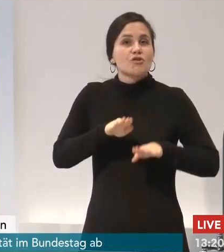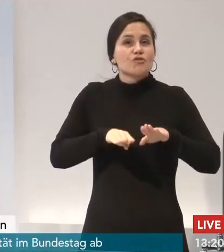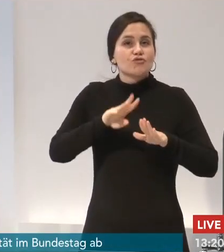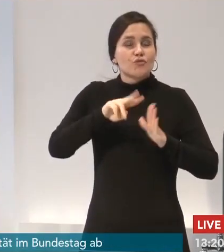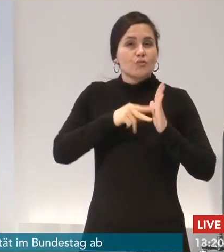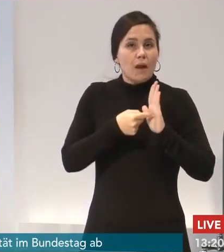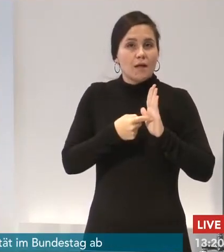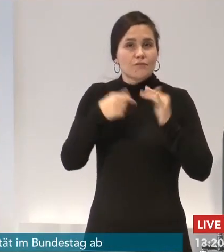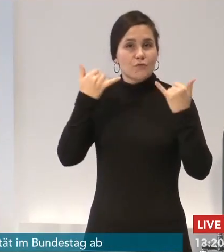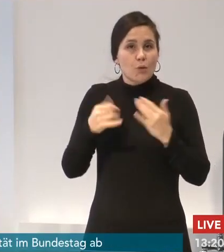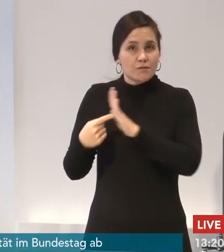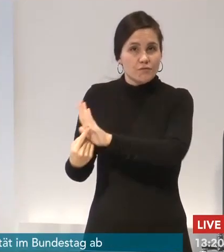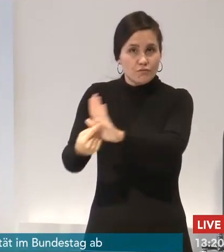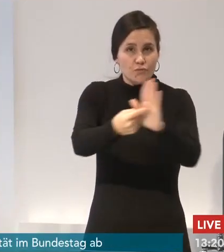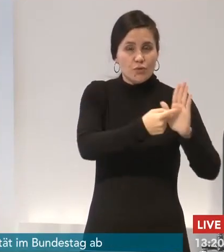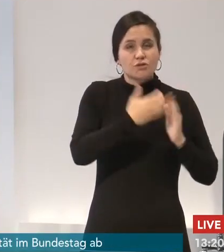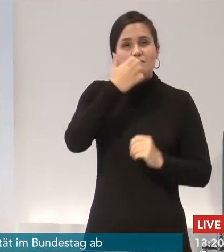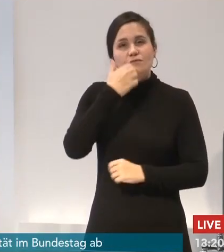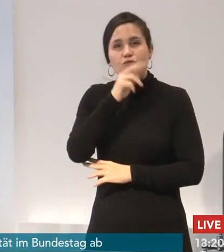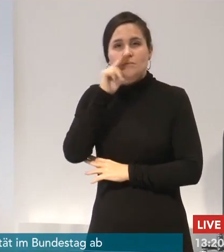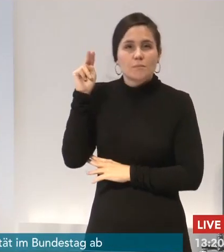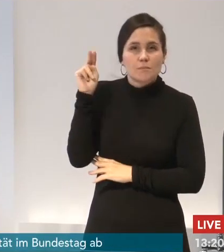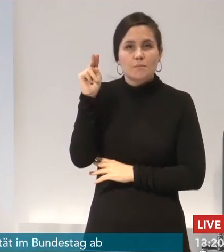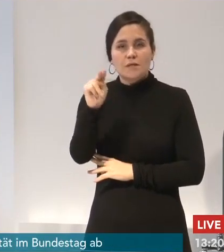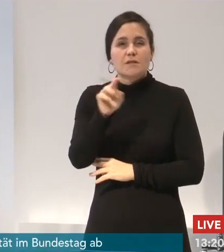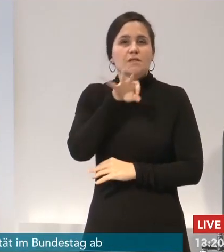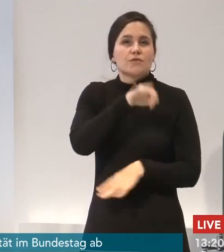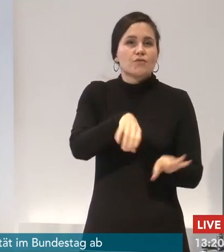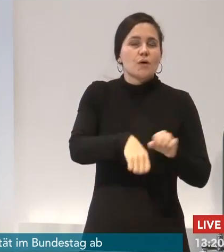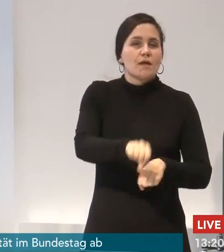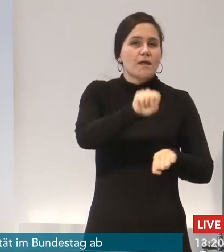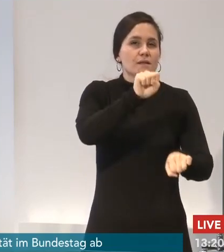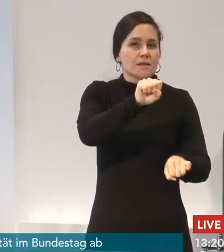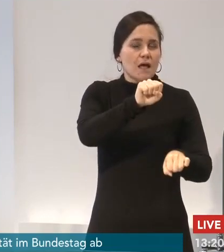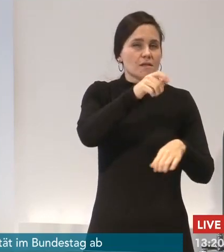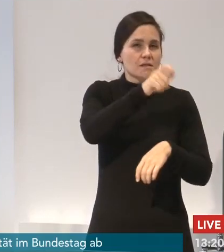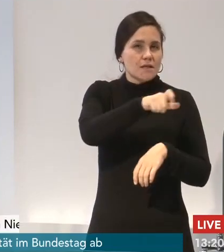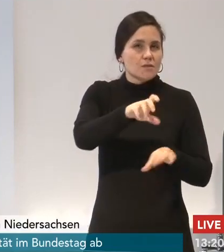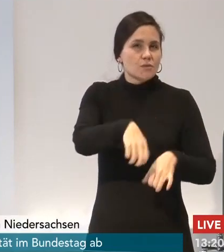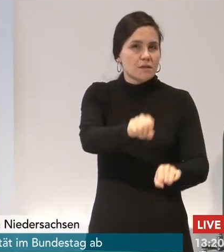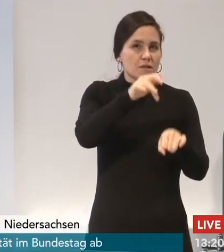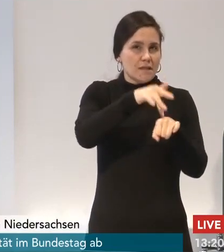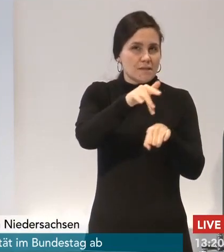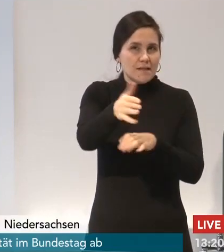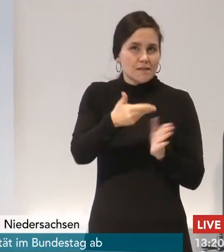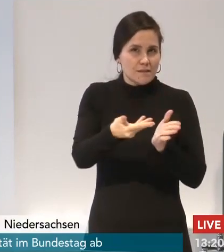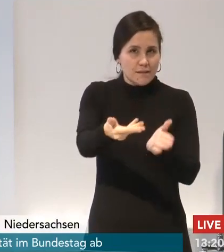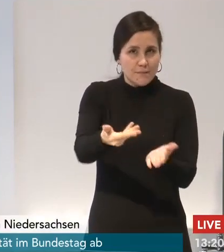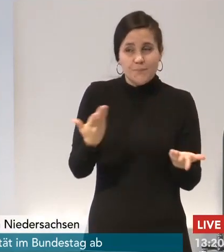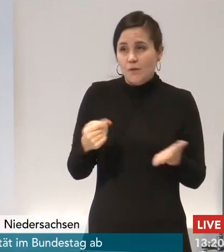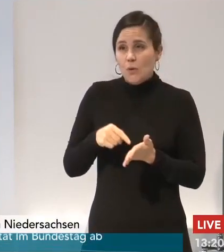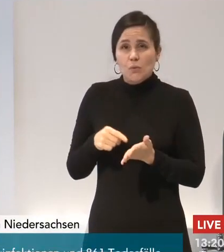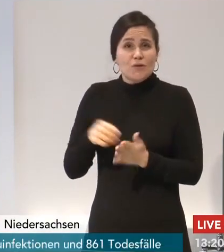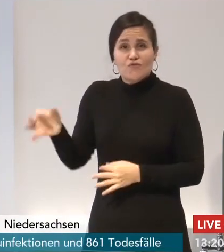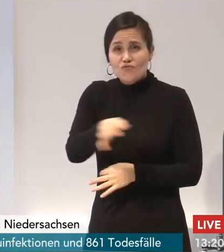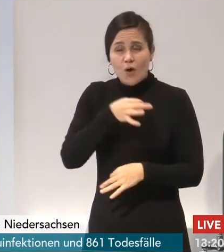klare Perspektive für die Niedersächsinnen und Niedersachsen aus dem Lockdown geben, der uns hier alle sehr belastet. Und die